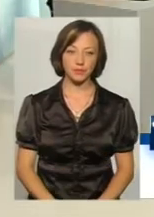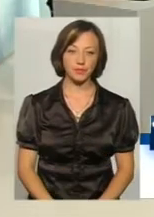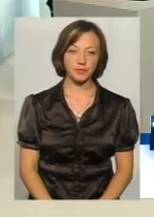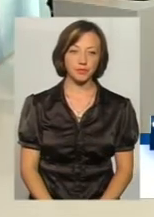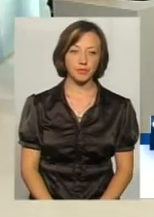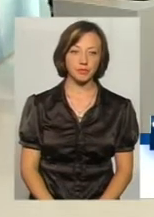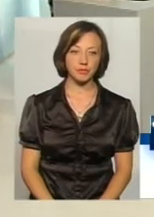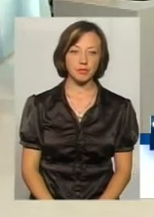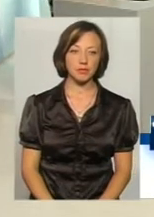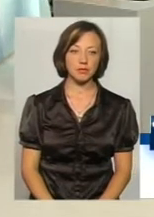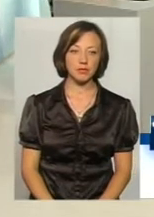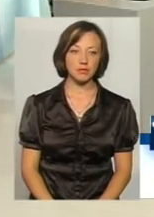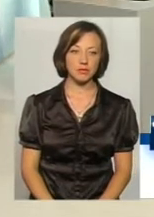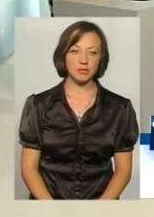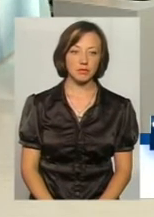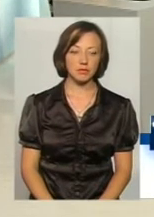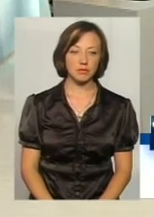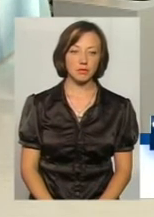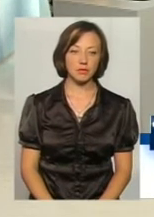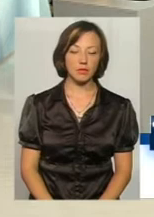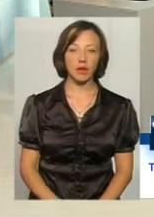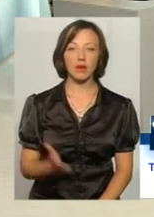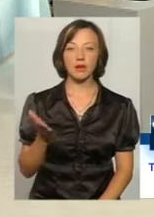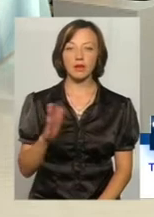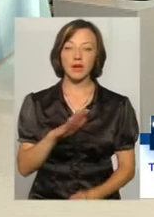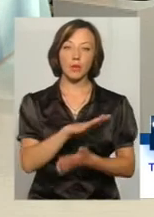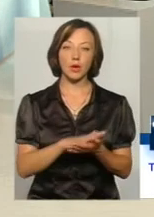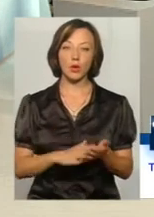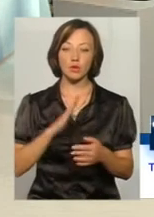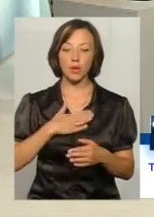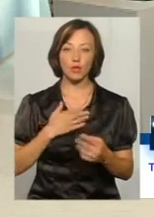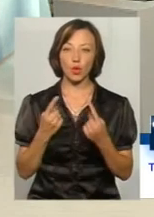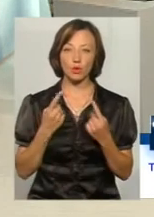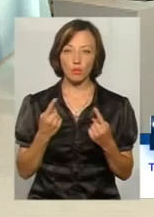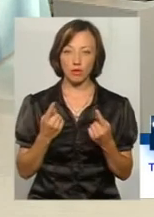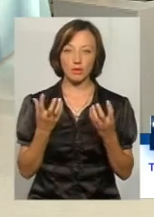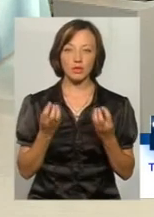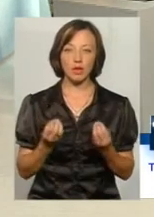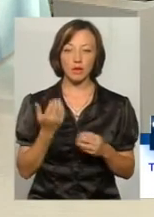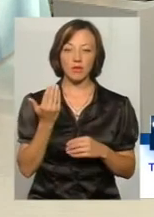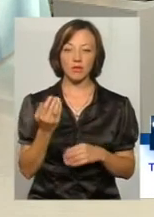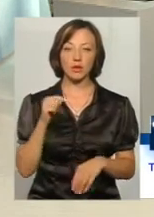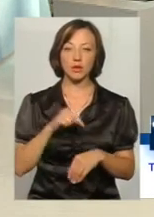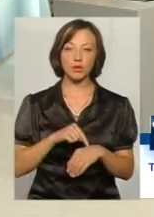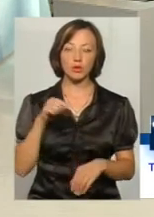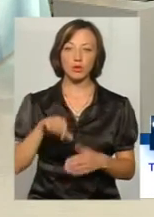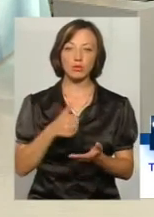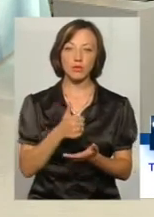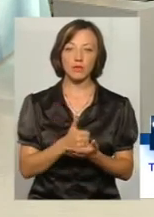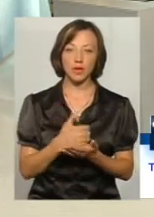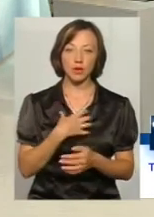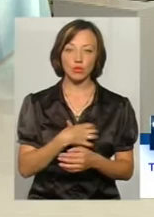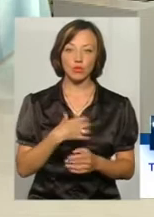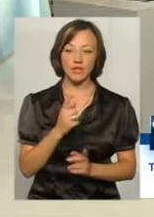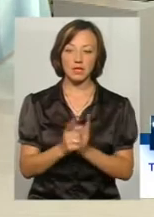Дякую, пані Світлана. І давайте продовжимо нашу розмову далі. Ви затворювалися основних ключових